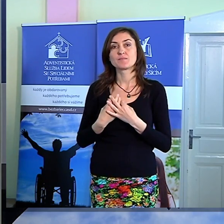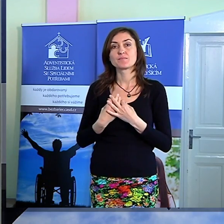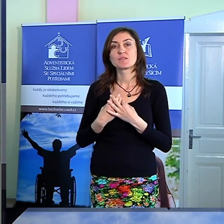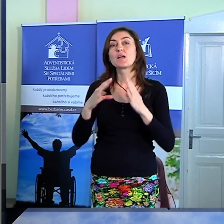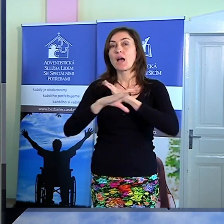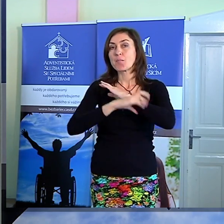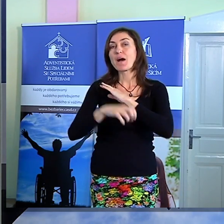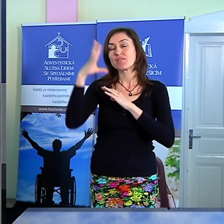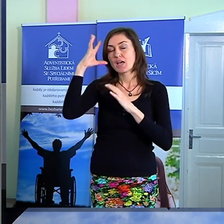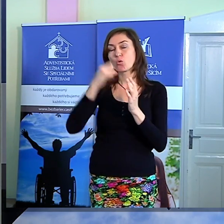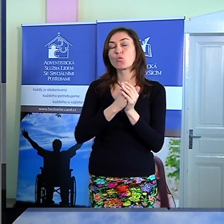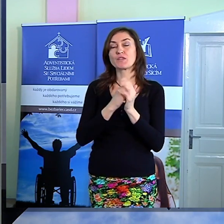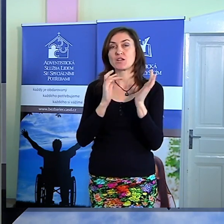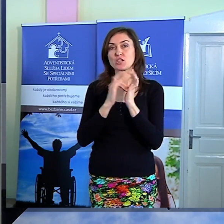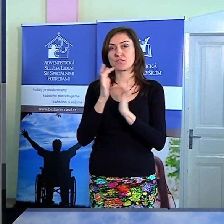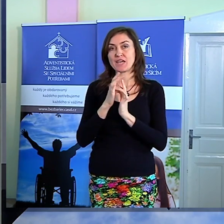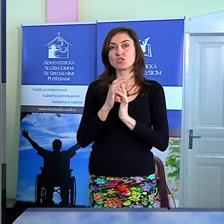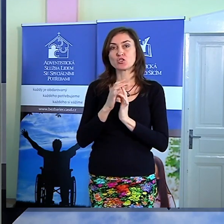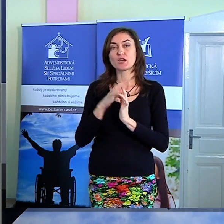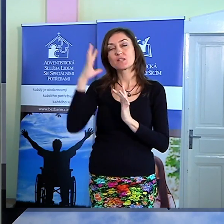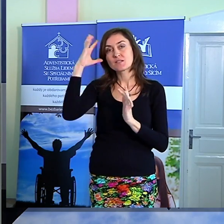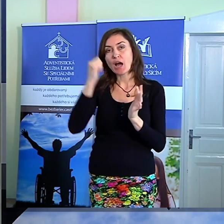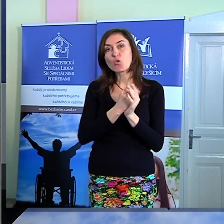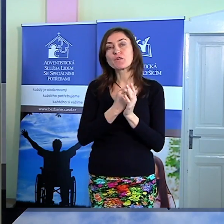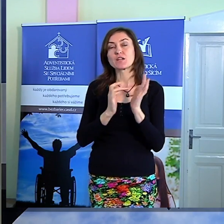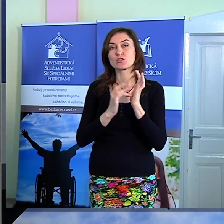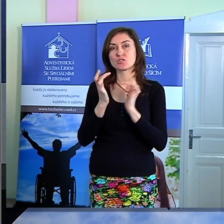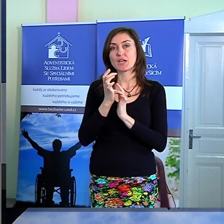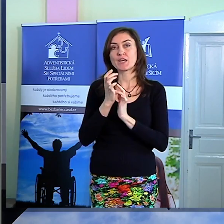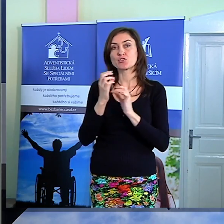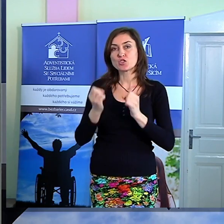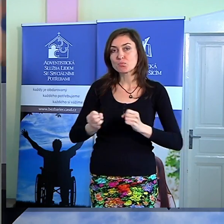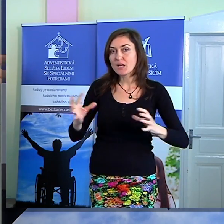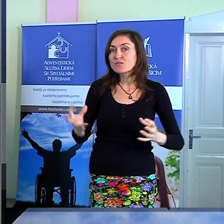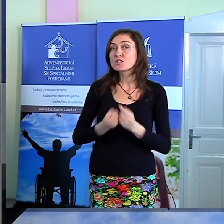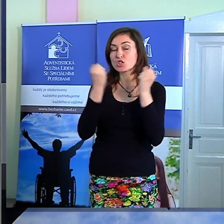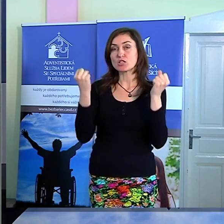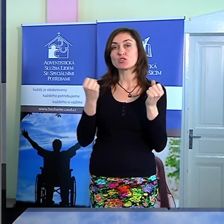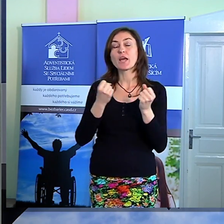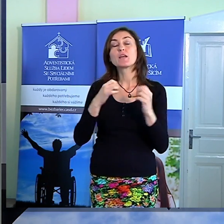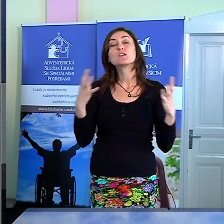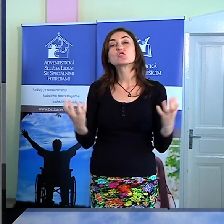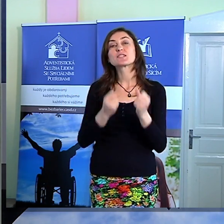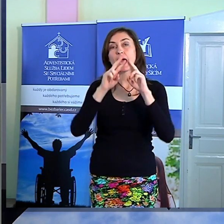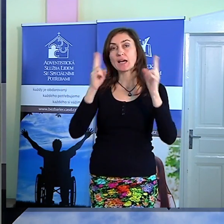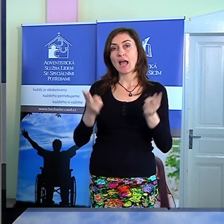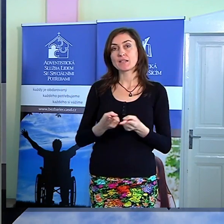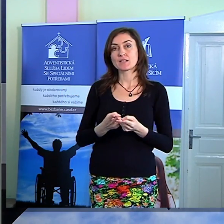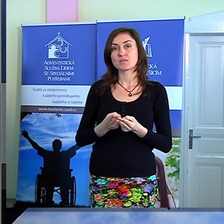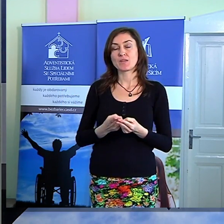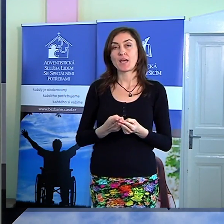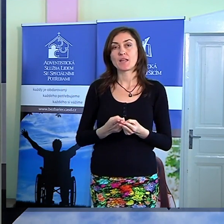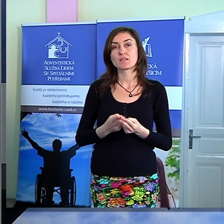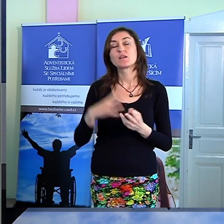uvěřil. Uvěřil v to, že Ježíš Kristus byl zkříšen. Věřil v to, že spasil svět. Věřil,